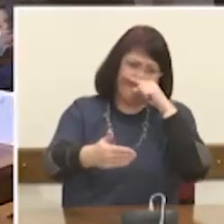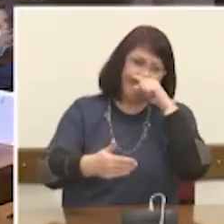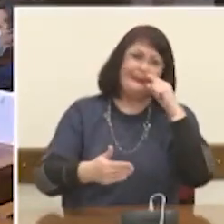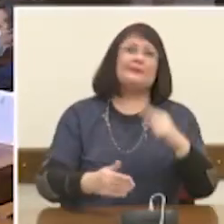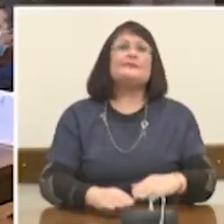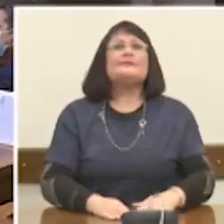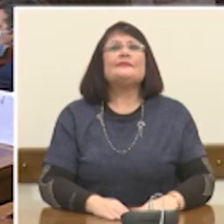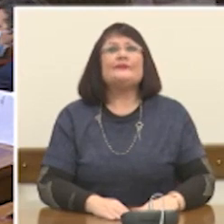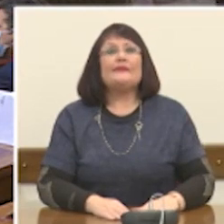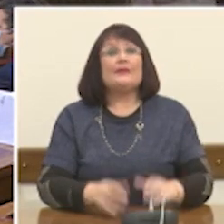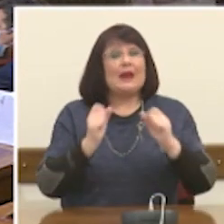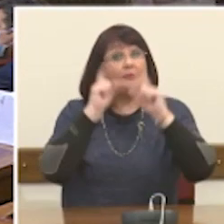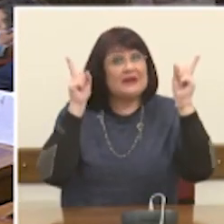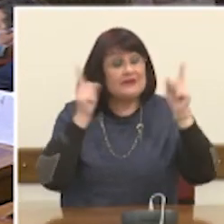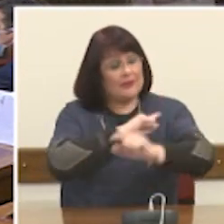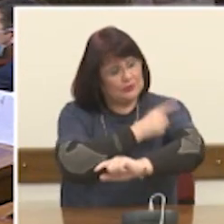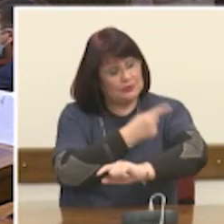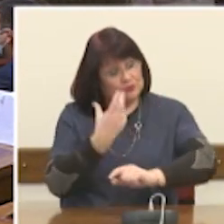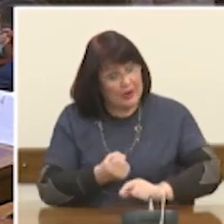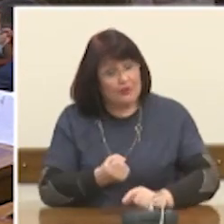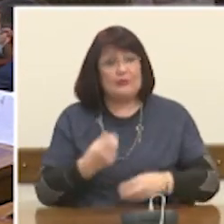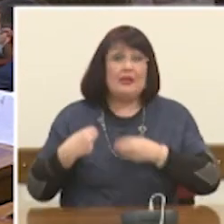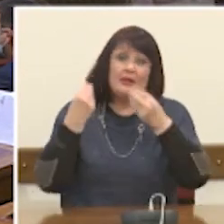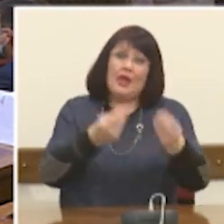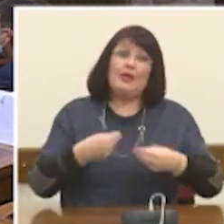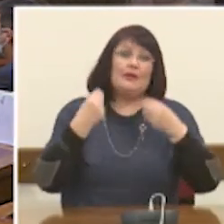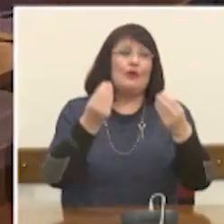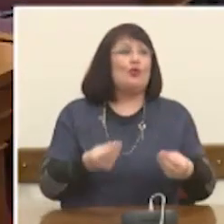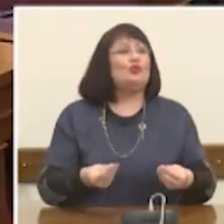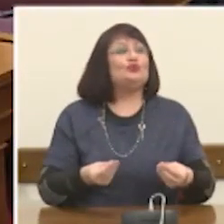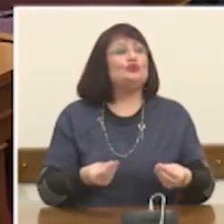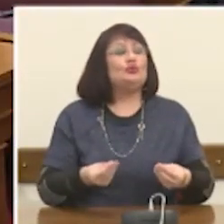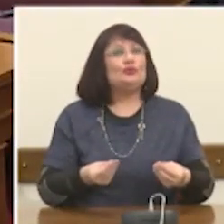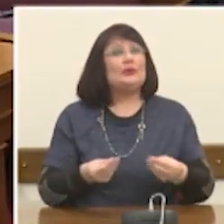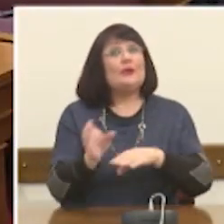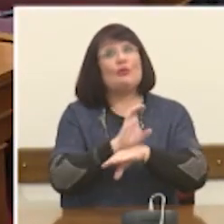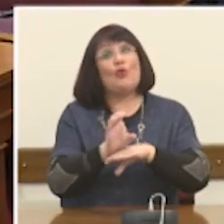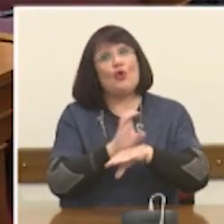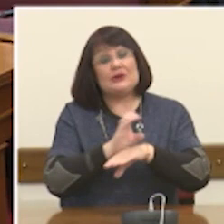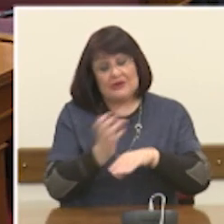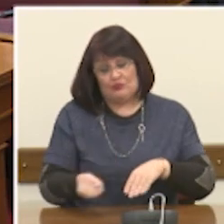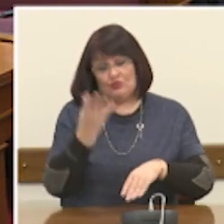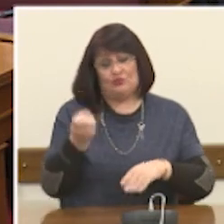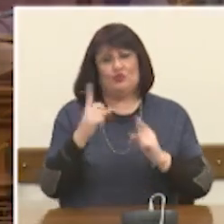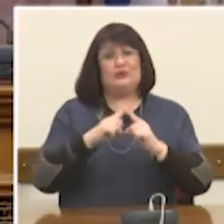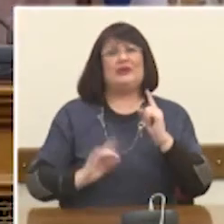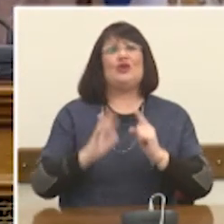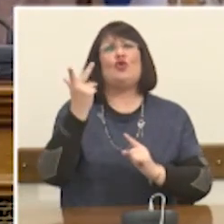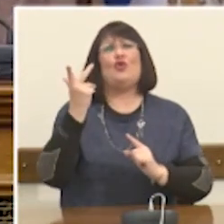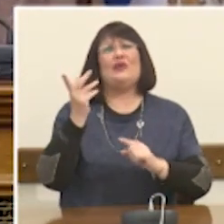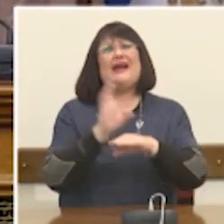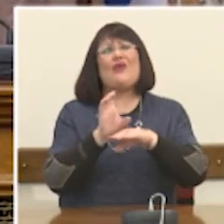απίστευτες δυνατότητες που θα προσφέρουν οι νέοι υπολογιστές νέας γενιάς, αυτό που λέγεται quantum computing,